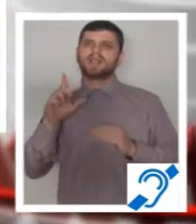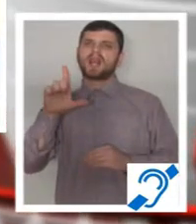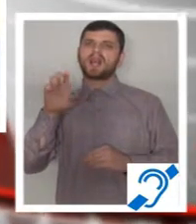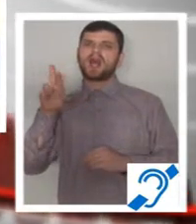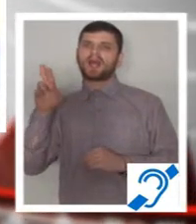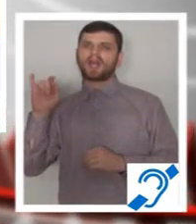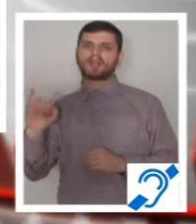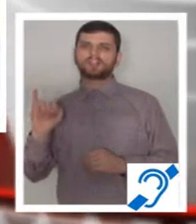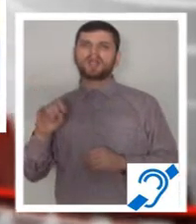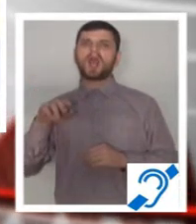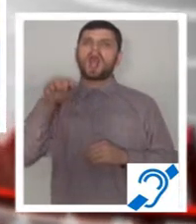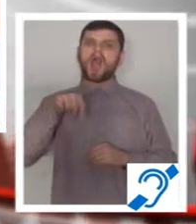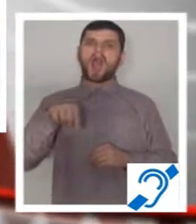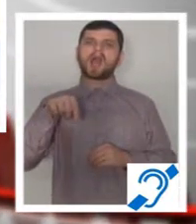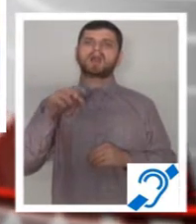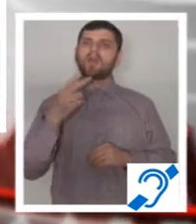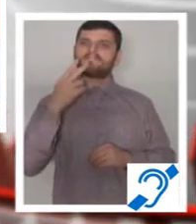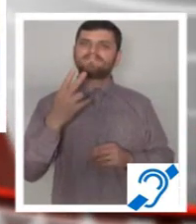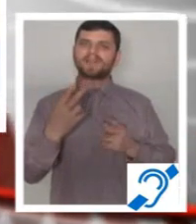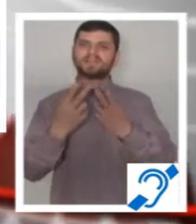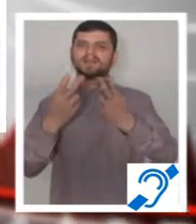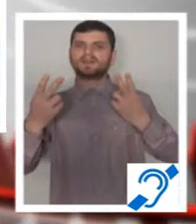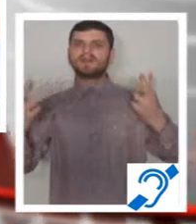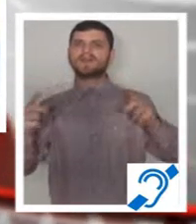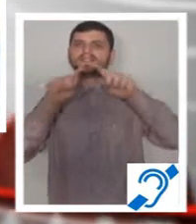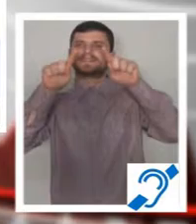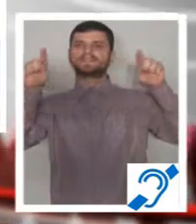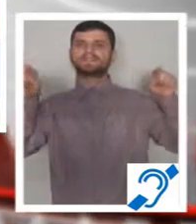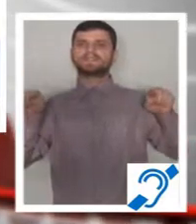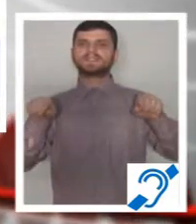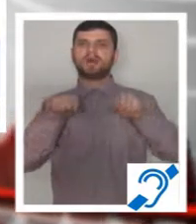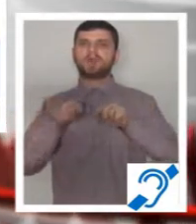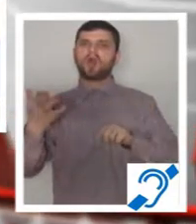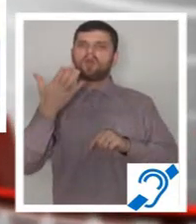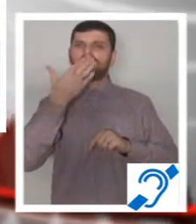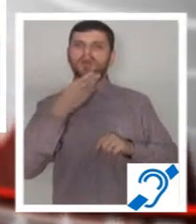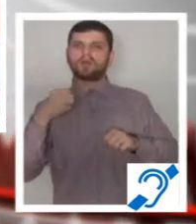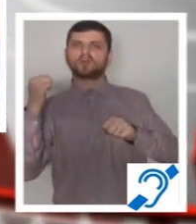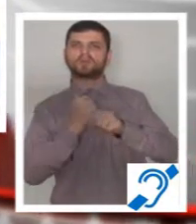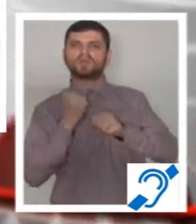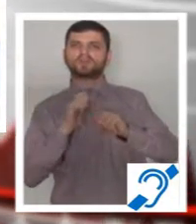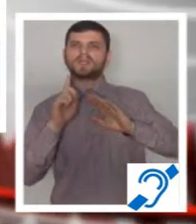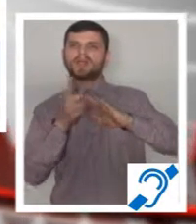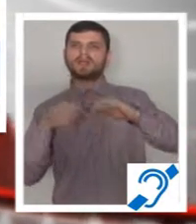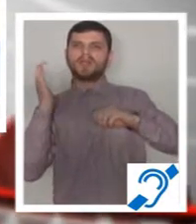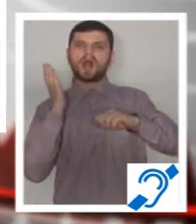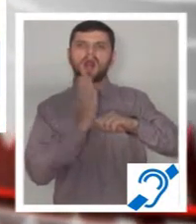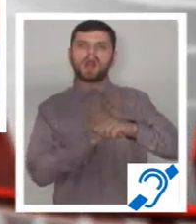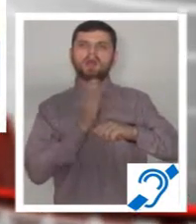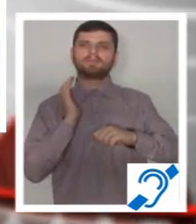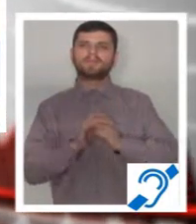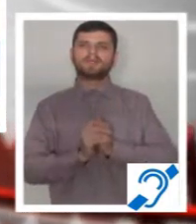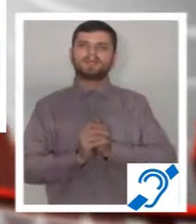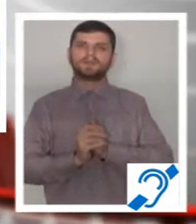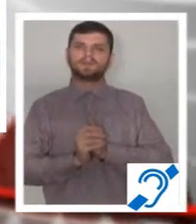lemn. De la portrete de domnitor, scriitor și până la scene din istorie, tablourile încântă prin acuratețea cu care sunt realizate.